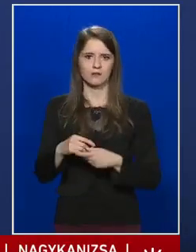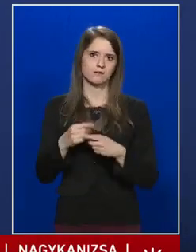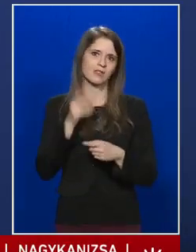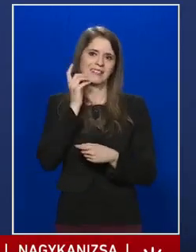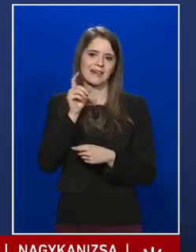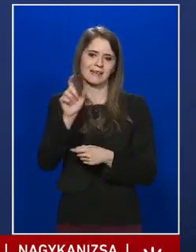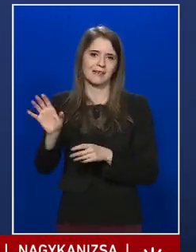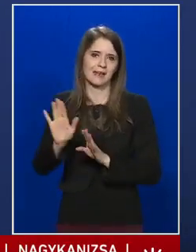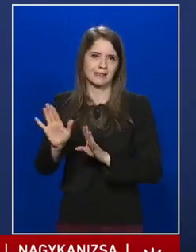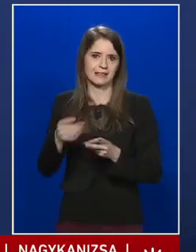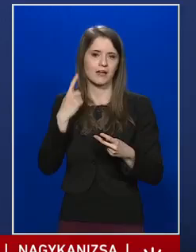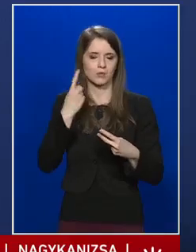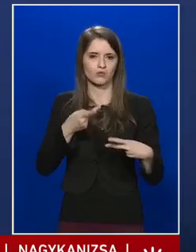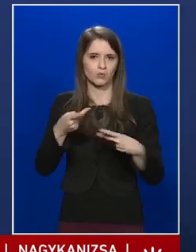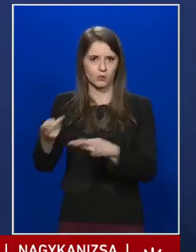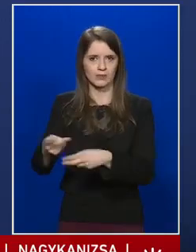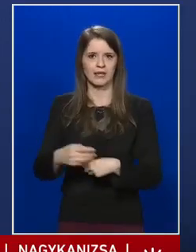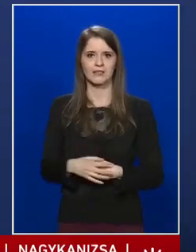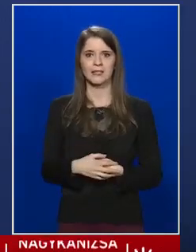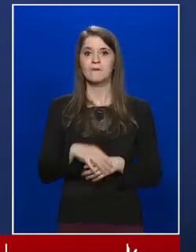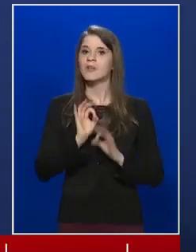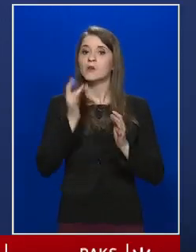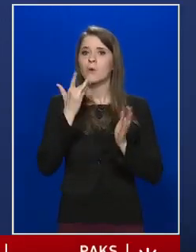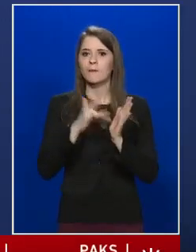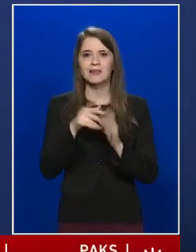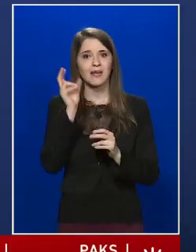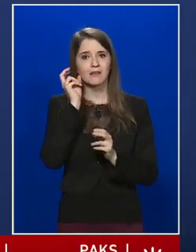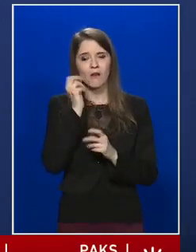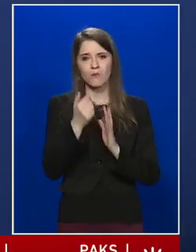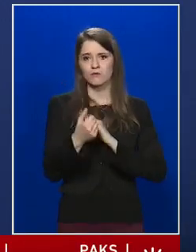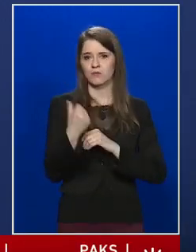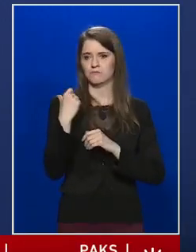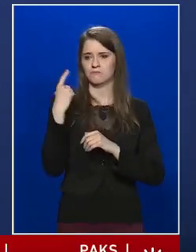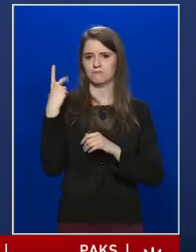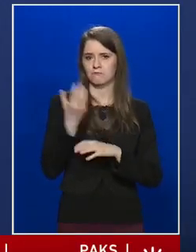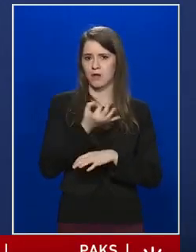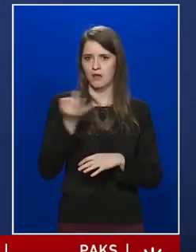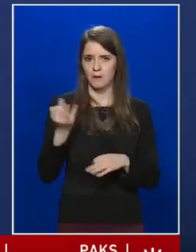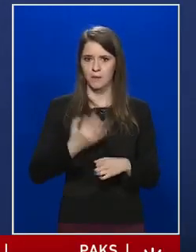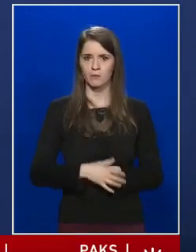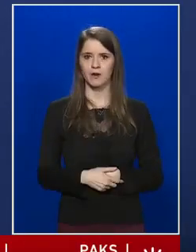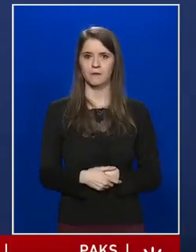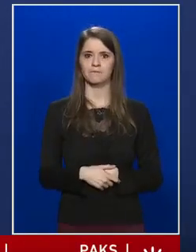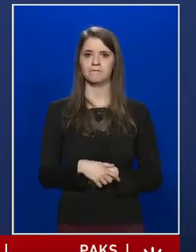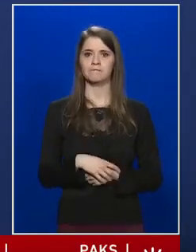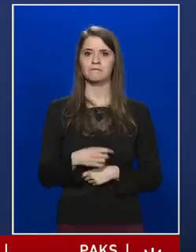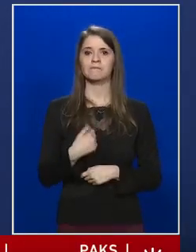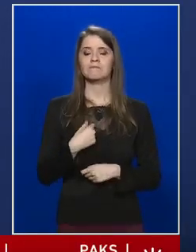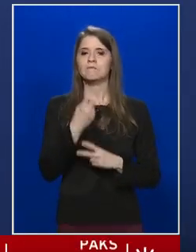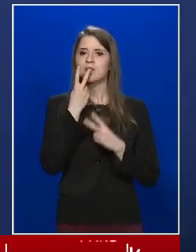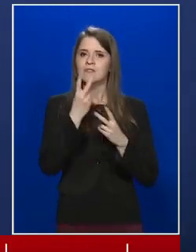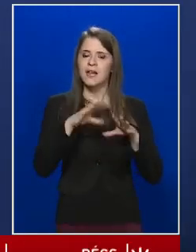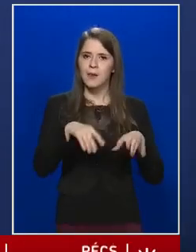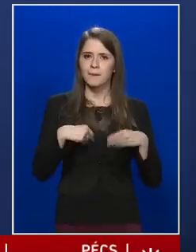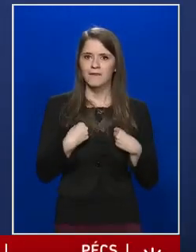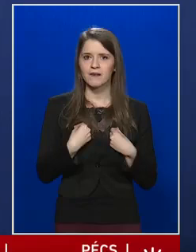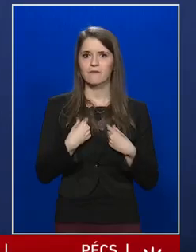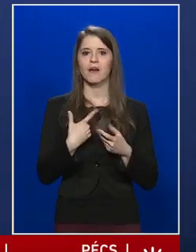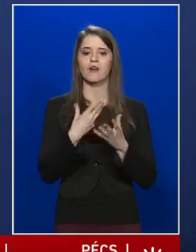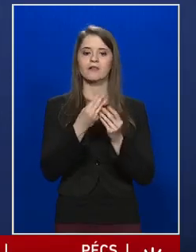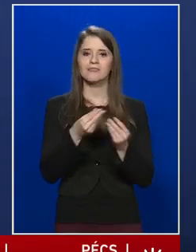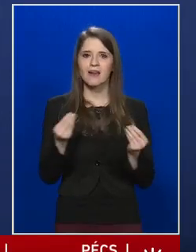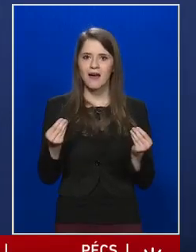nagyon jó példát hallottam az elmúlt napokban. Én figyelembe véve a